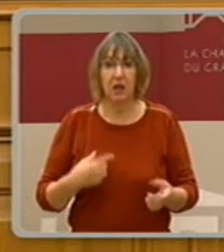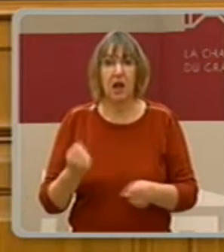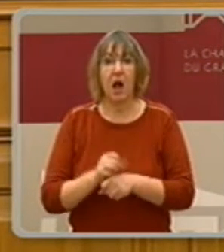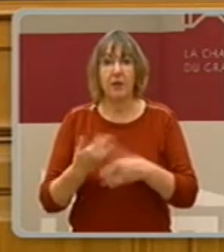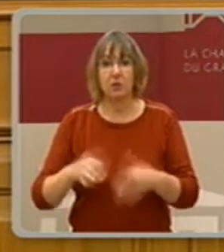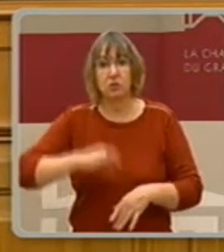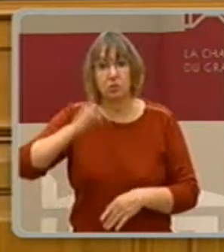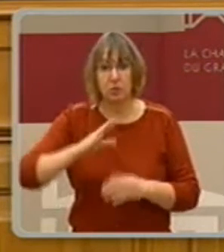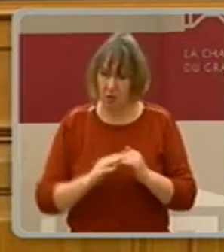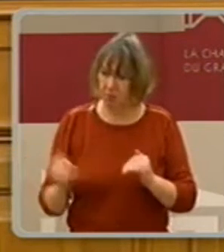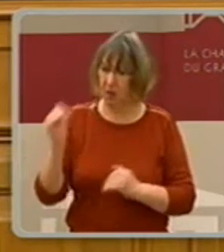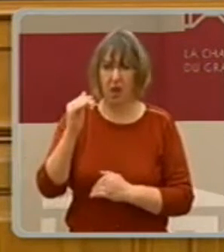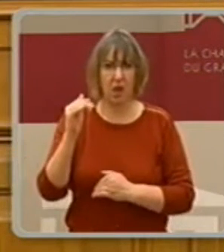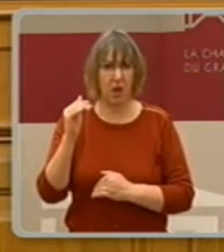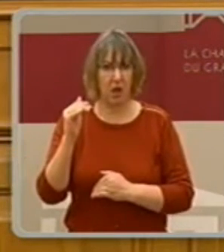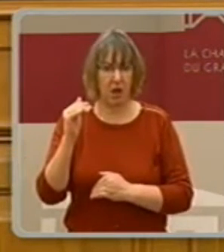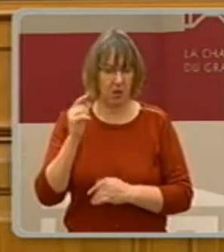.000 bis 23